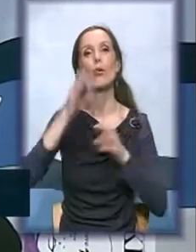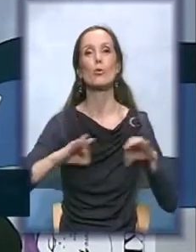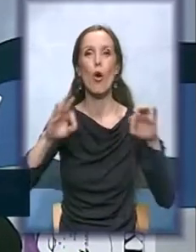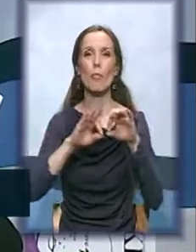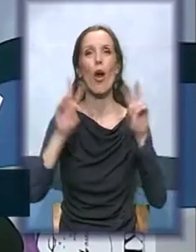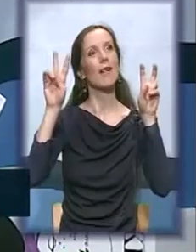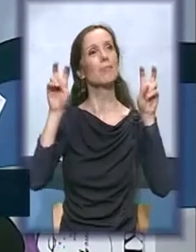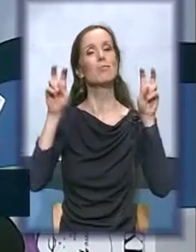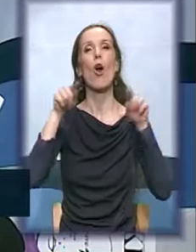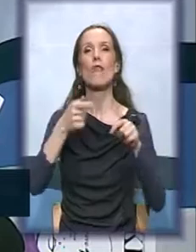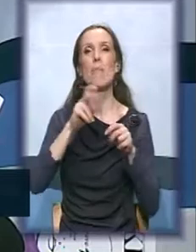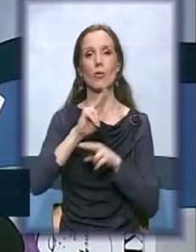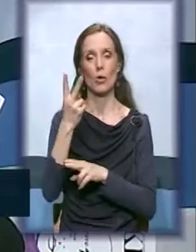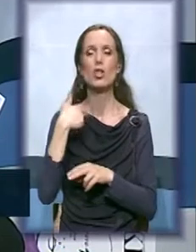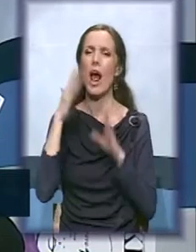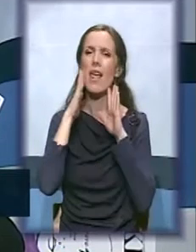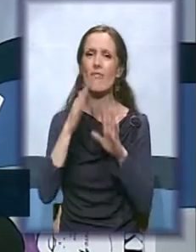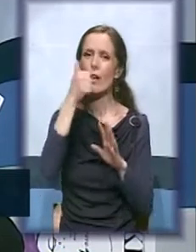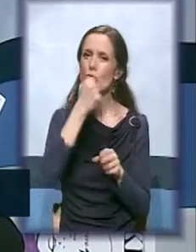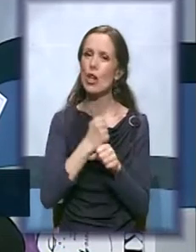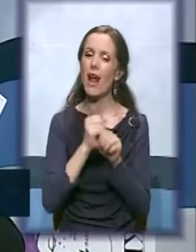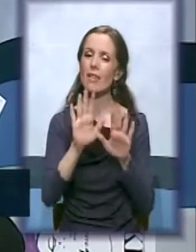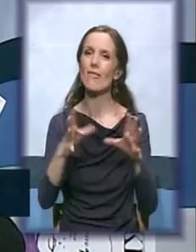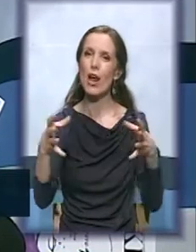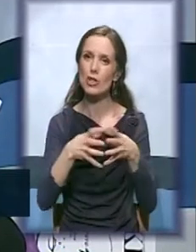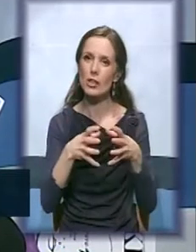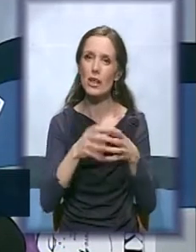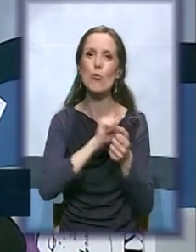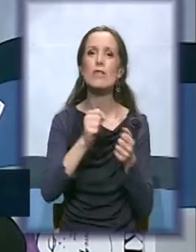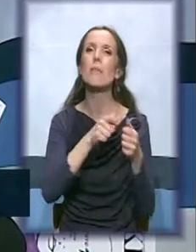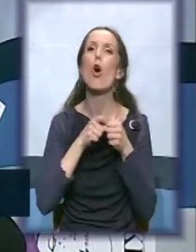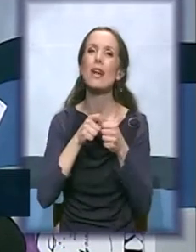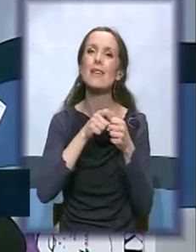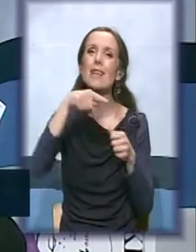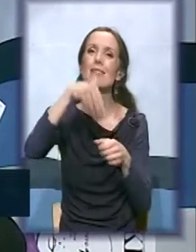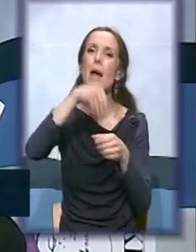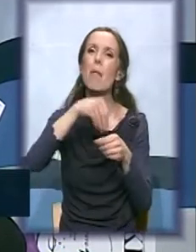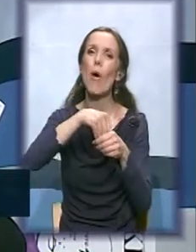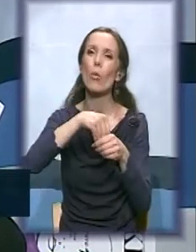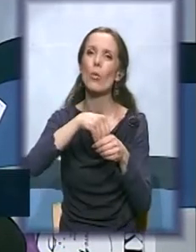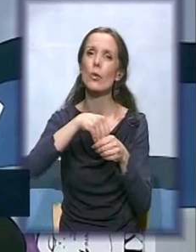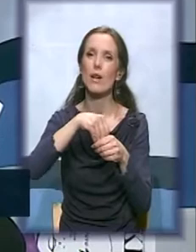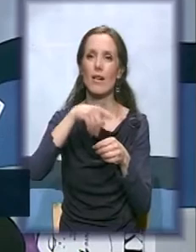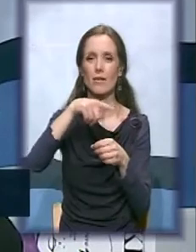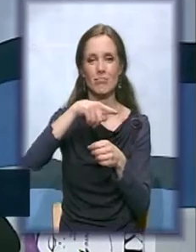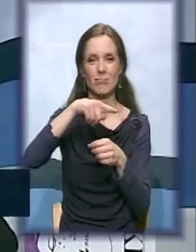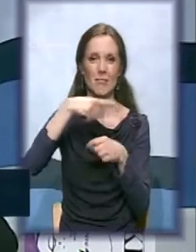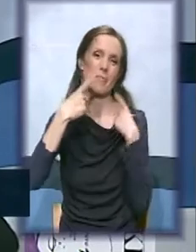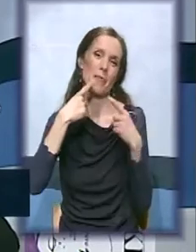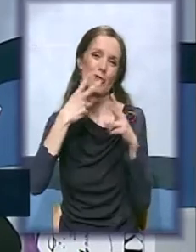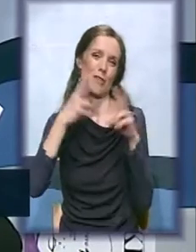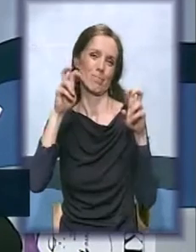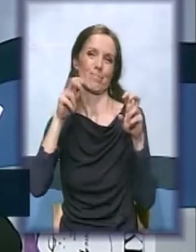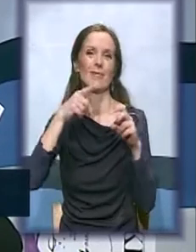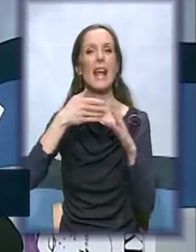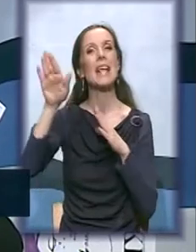verujem u ono što radi vaš tim u svim organizacijama koji čine baš ovu priču iz kruga. Ja,